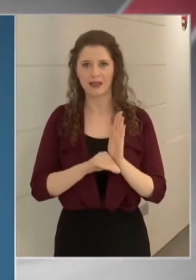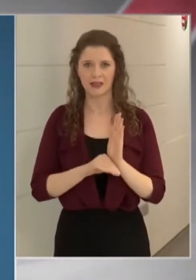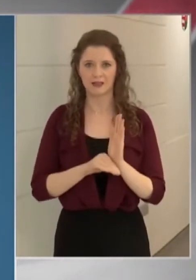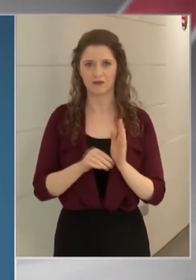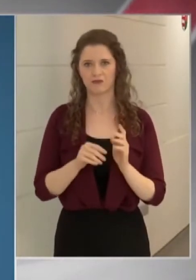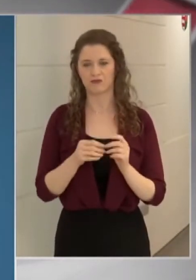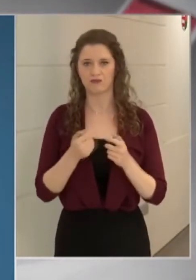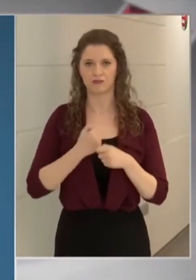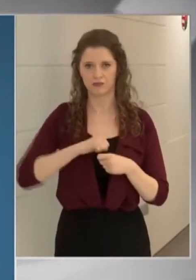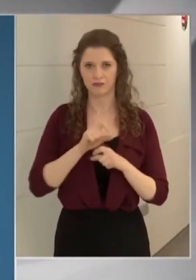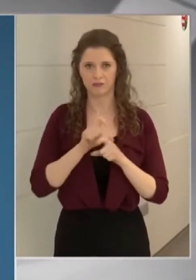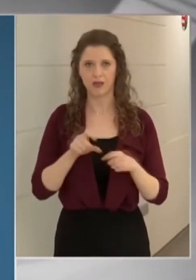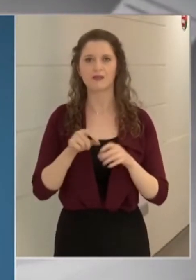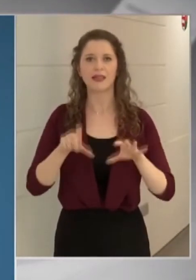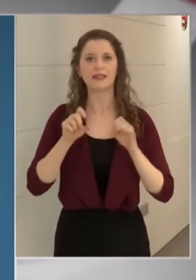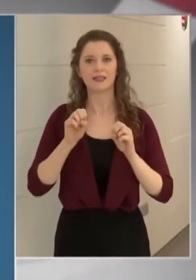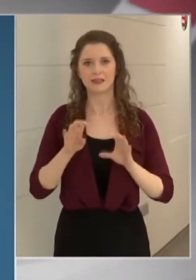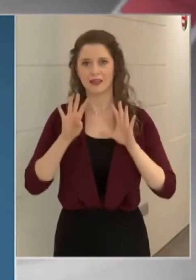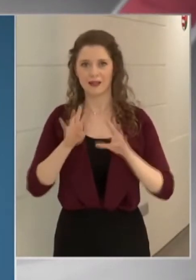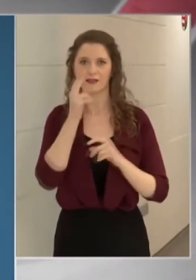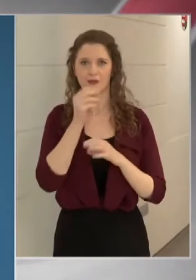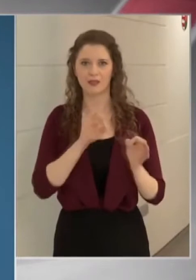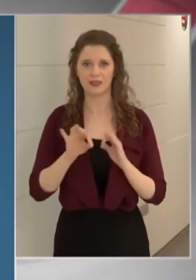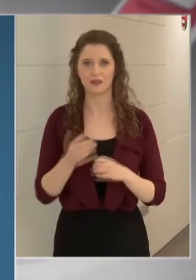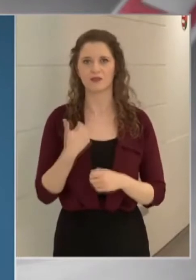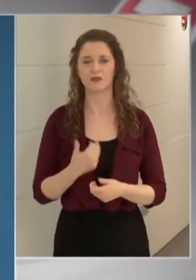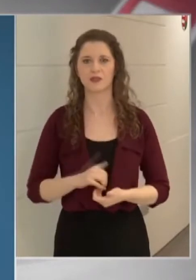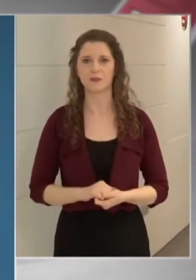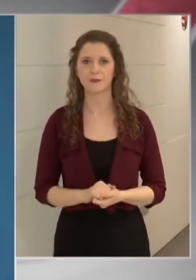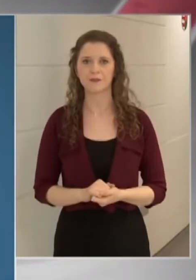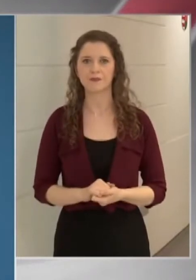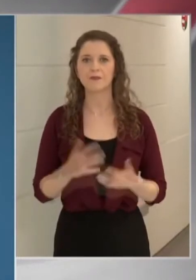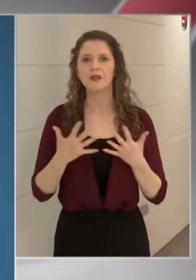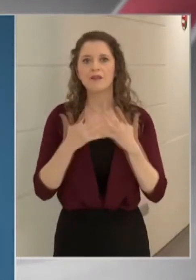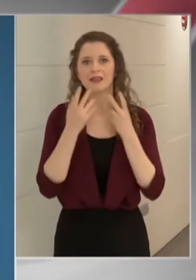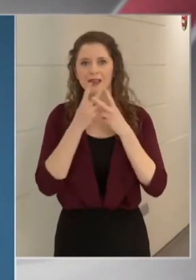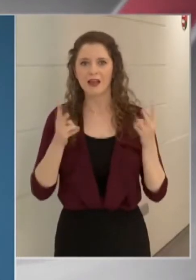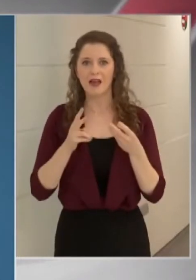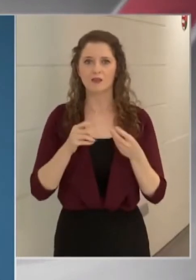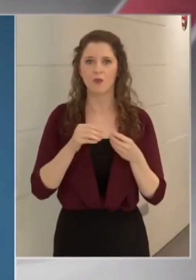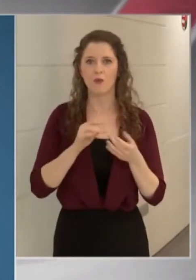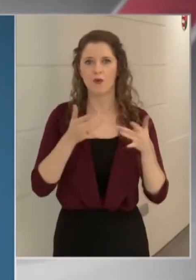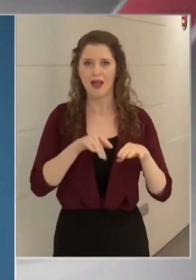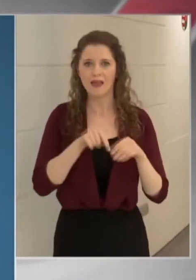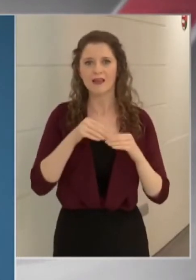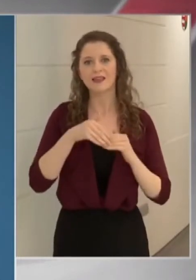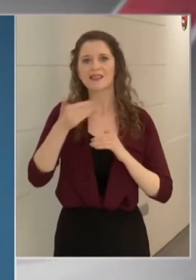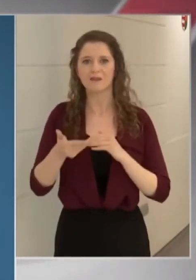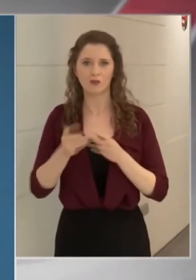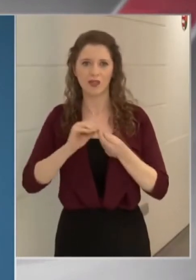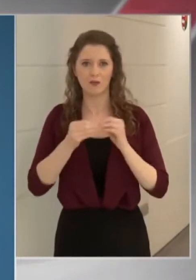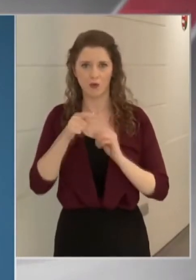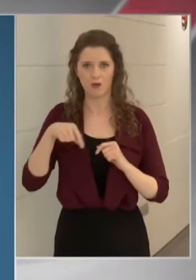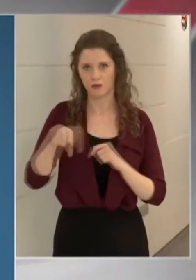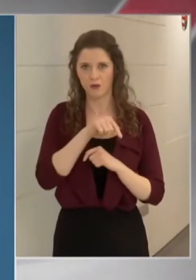alatt a korlátozások megszegése miatt egy üzlet bezárását rendelték el. A vendéglátóüzletek körén kívüli üzletek tekintetében